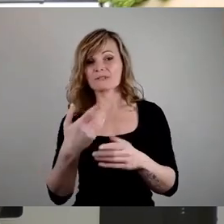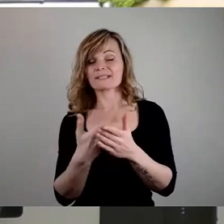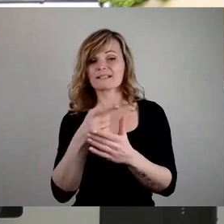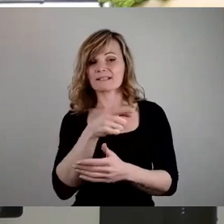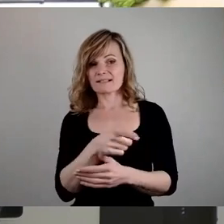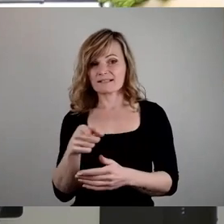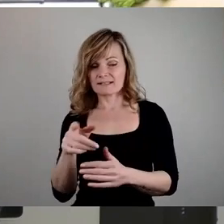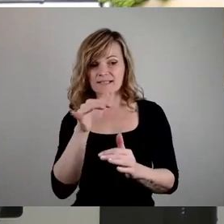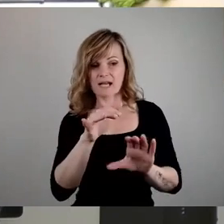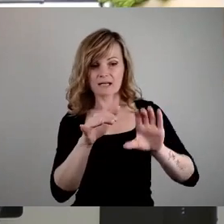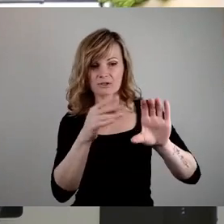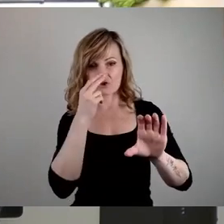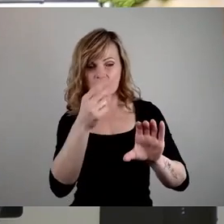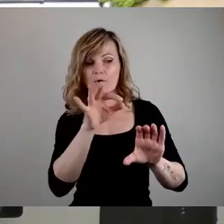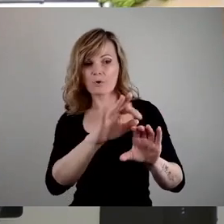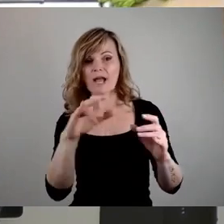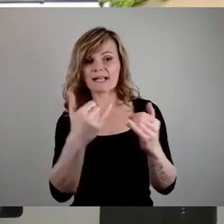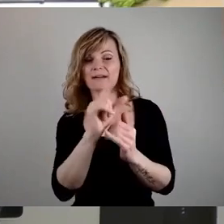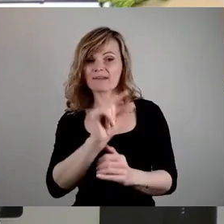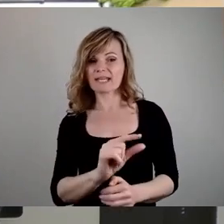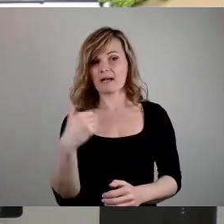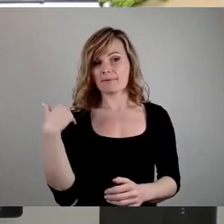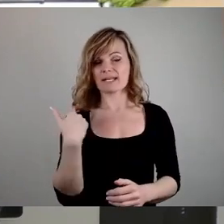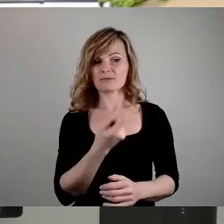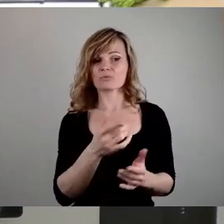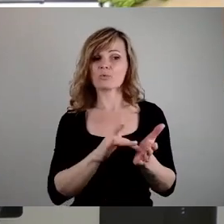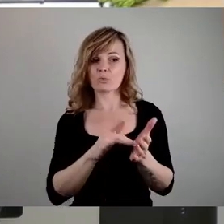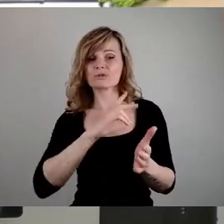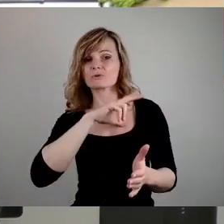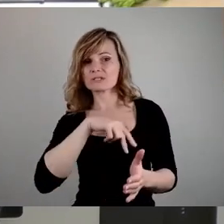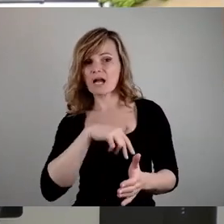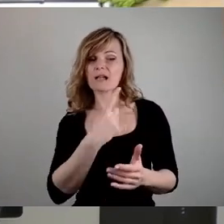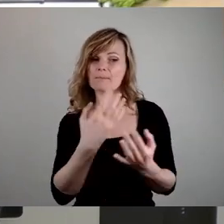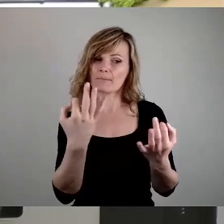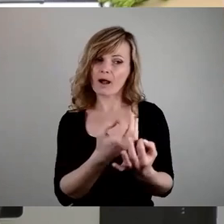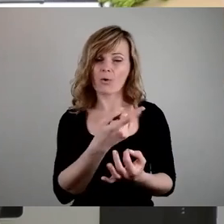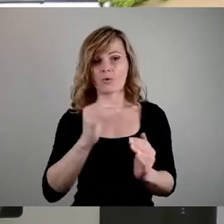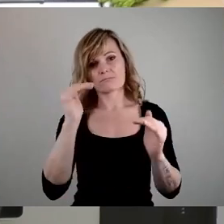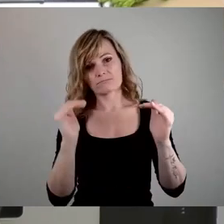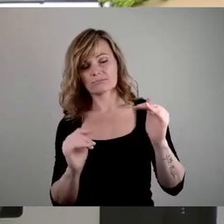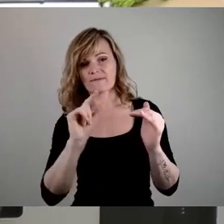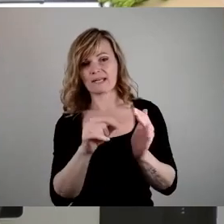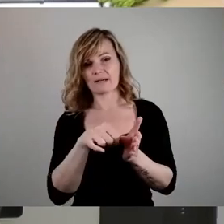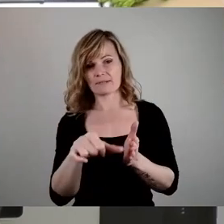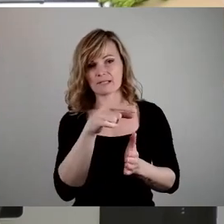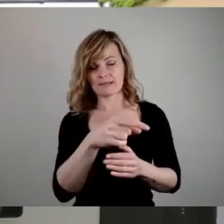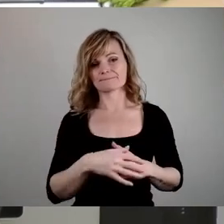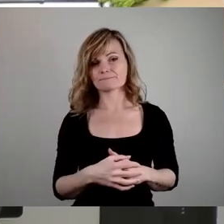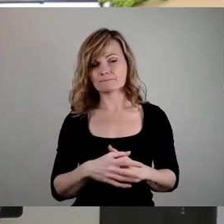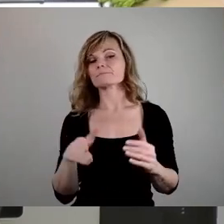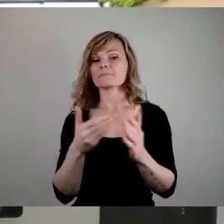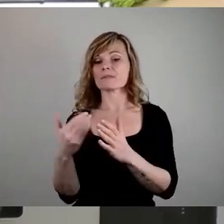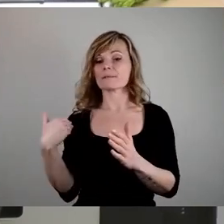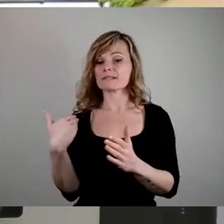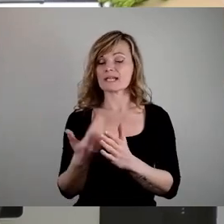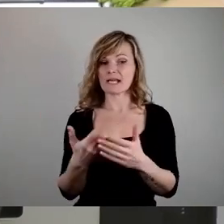Entlastung der Eltern gesorgt werde, wo aus sozialen Gründen eine Entlastung geboten sei. Dieser bisher praktizierte Grundsatz